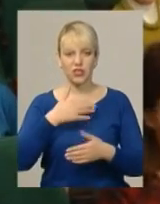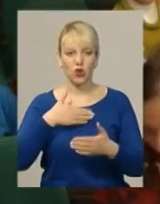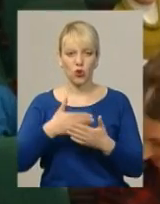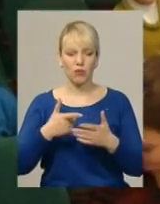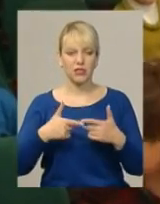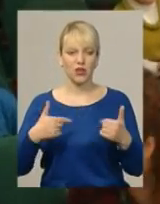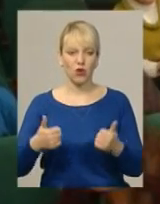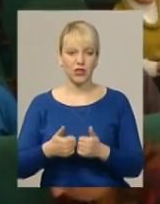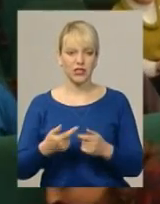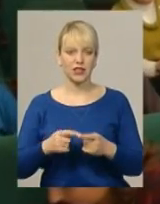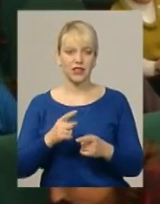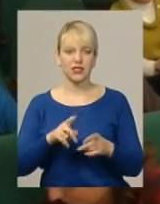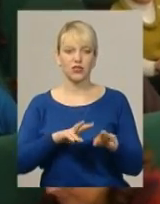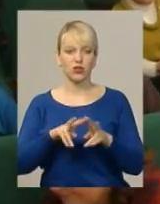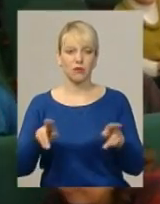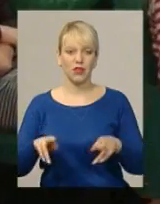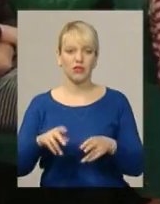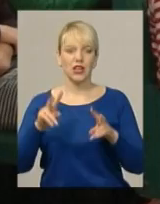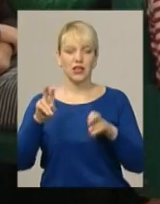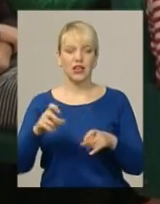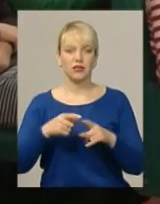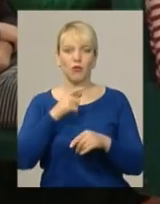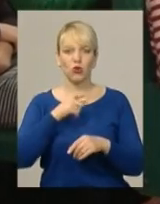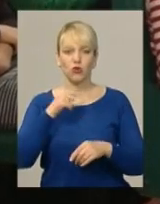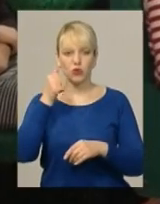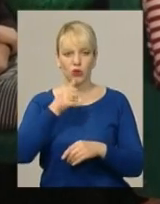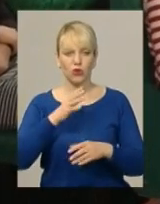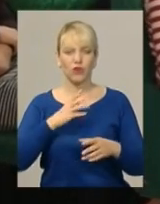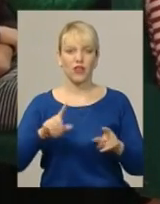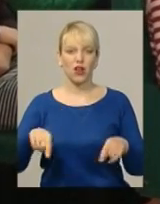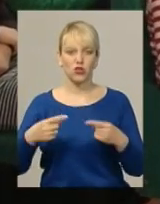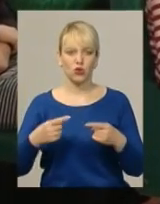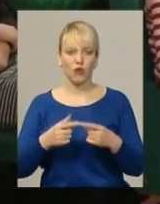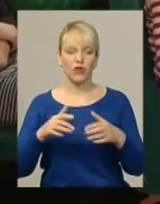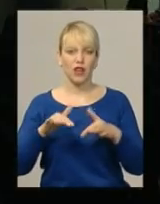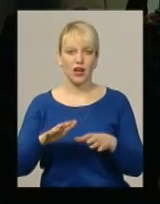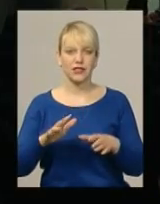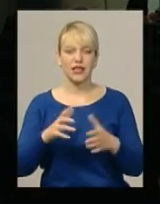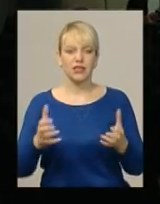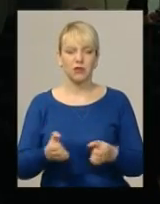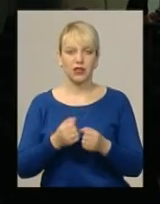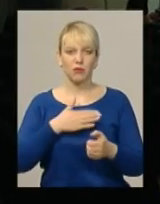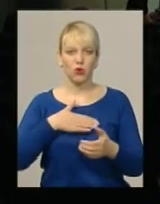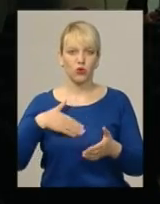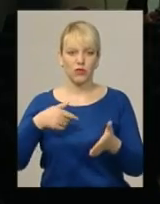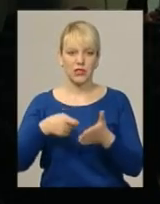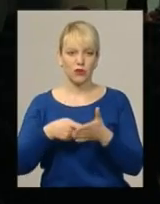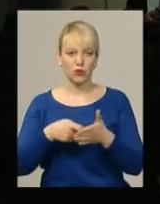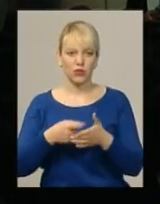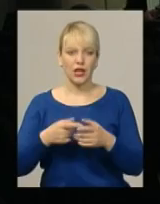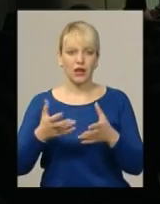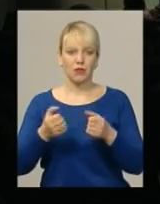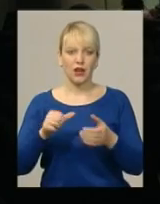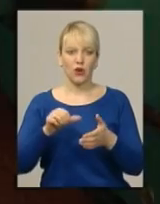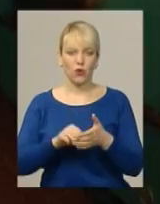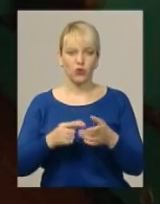одноіменною назвою. Впродовж року активісти «Світанку» влаштовували акції з підтримки грудного вигодовування та брали участь у залученні благодійників до